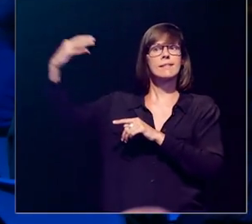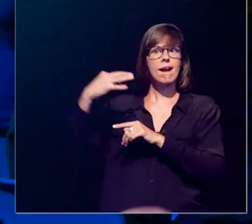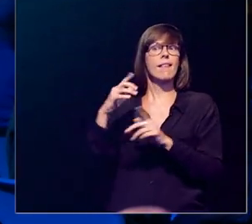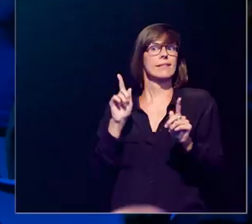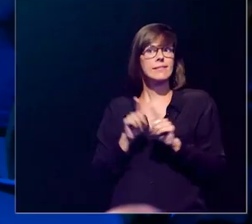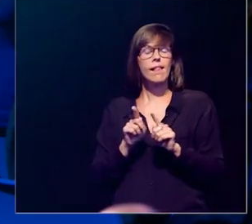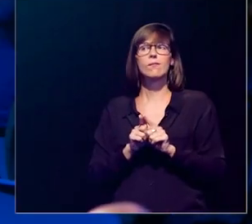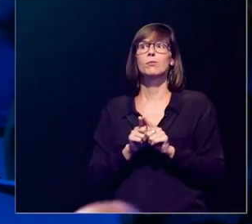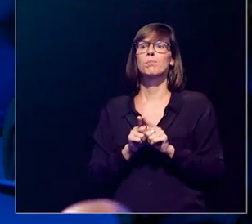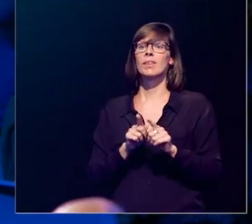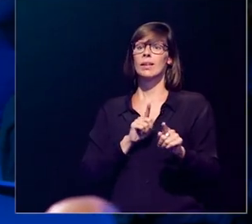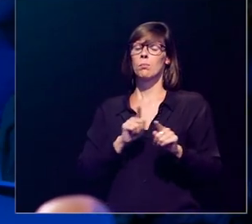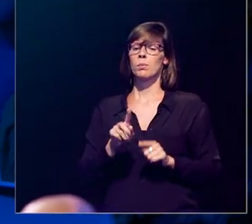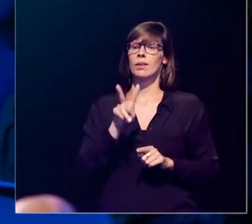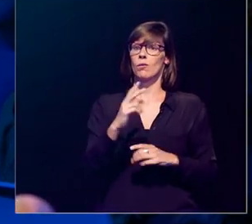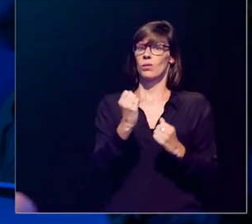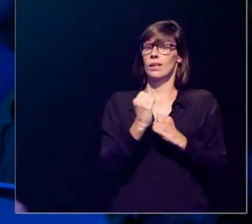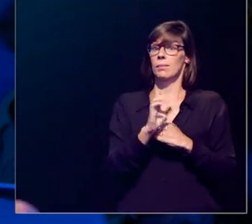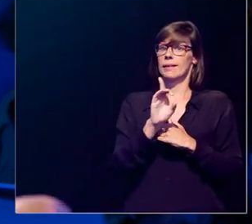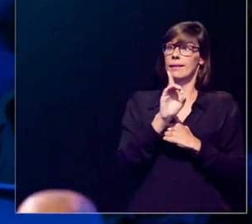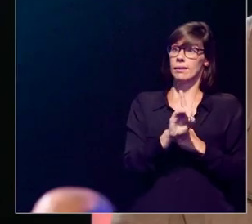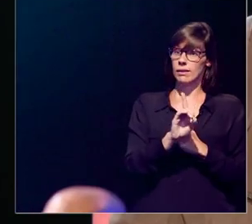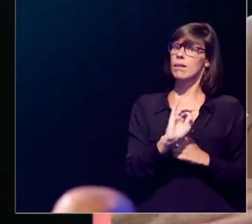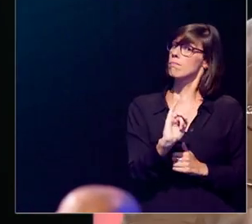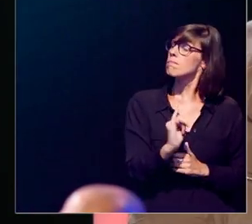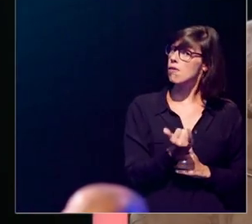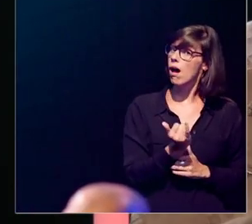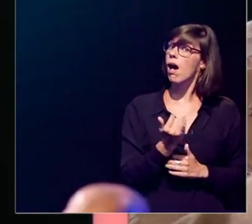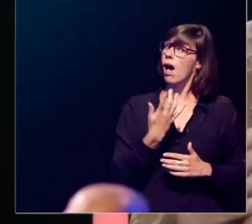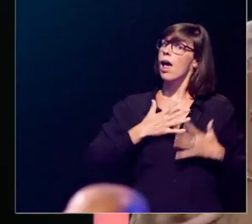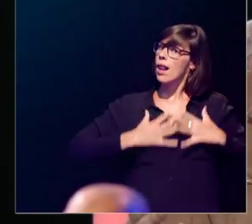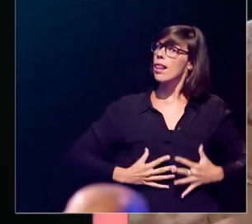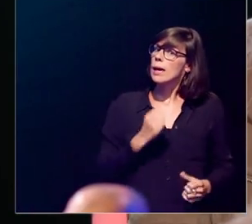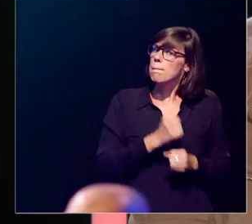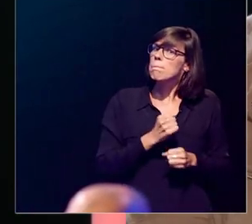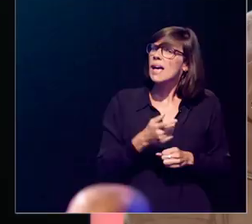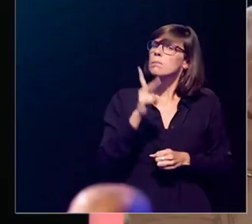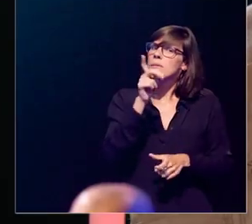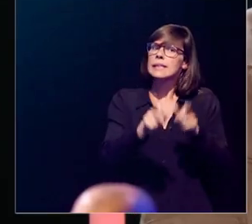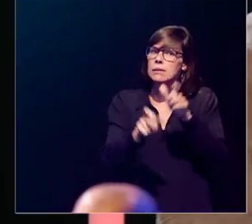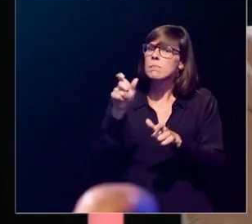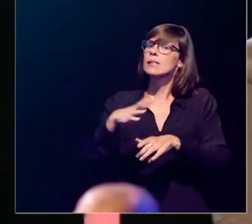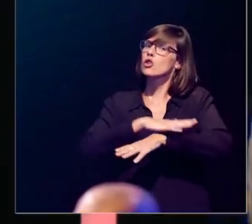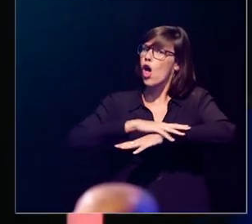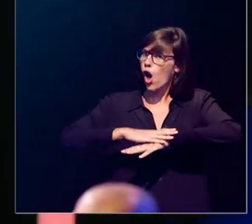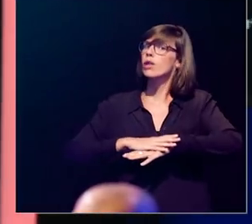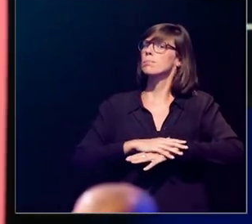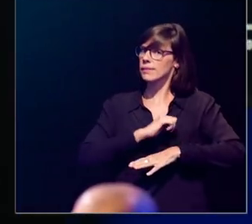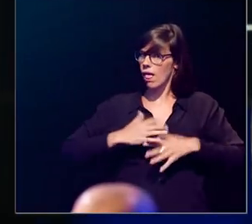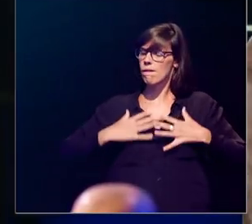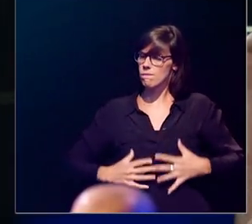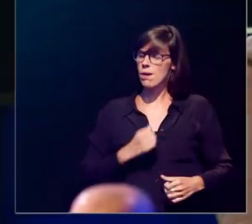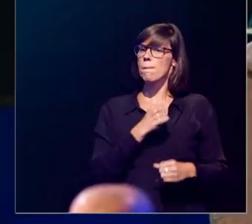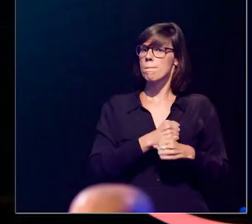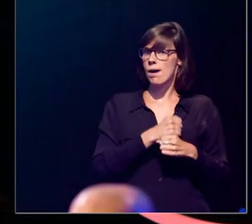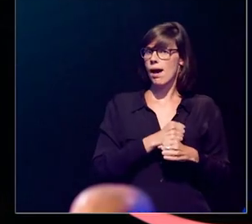Dus vitamine D... Ja, we maken het aan, de meeste van ons vooral in onze huid, maar